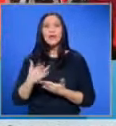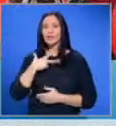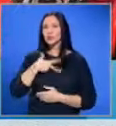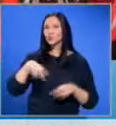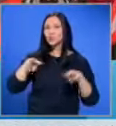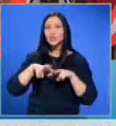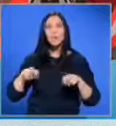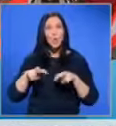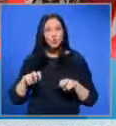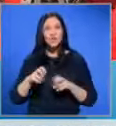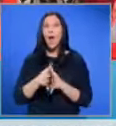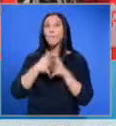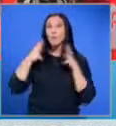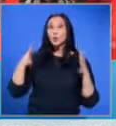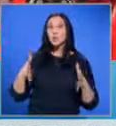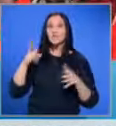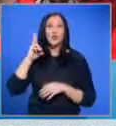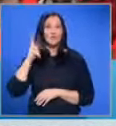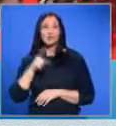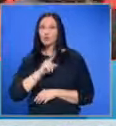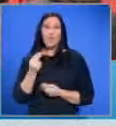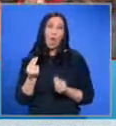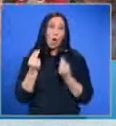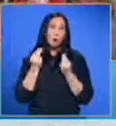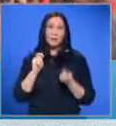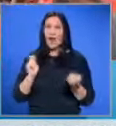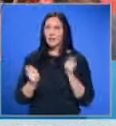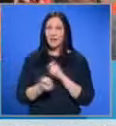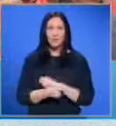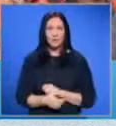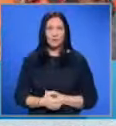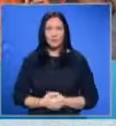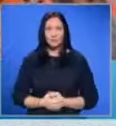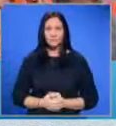социологически проучвания, мнозинството французи не одобряват реформата.